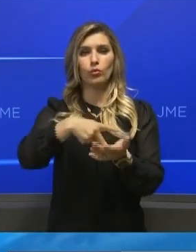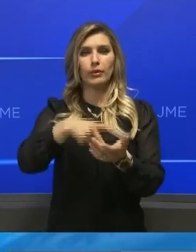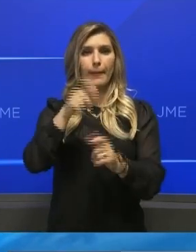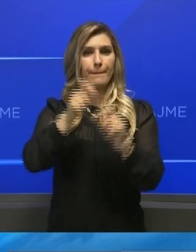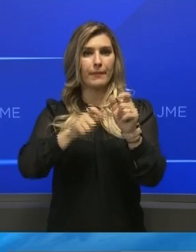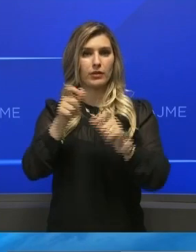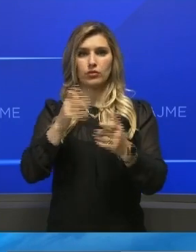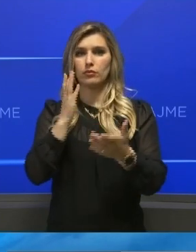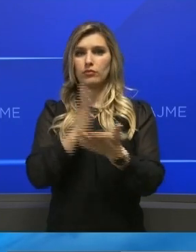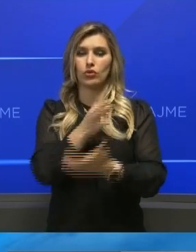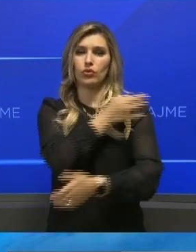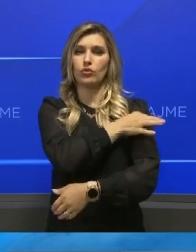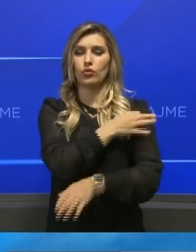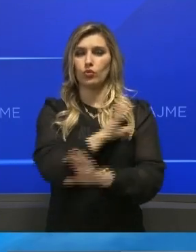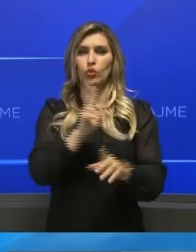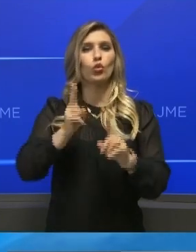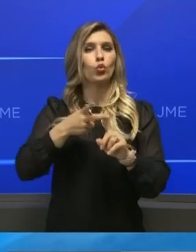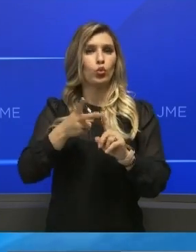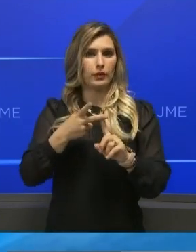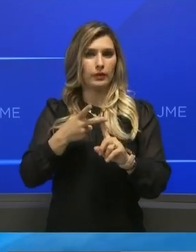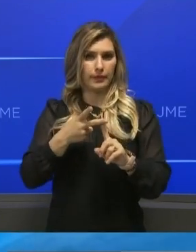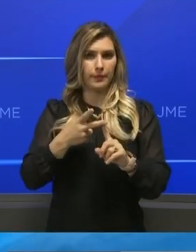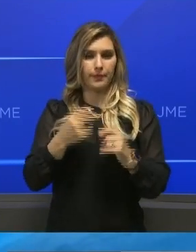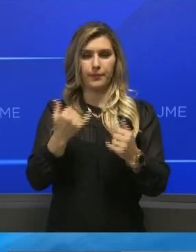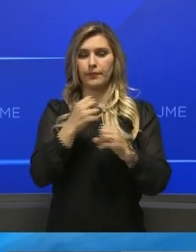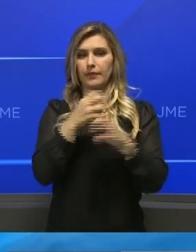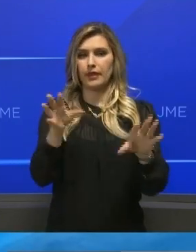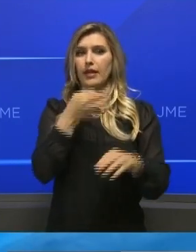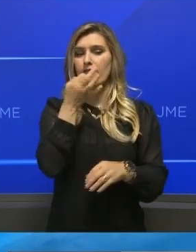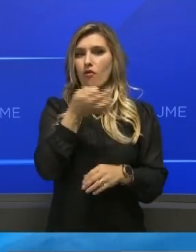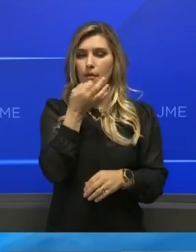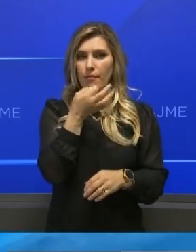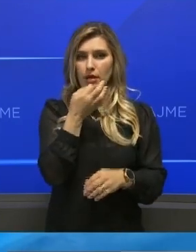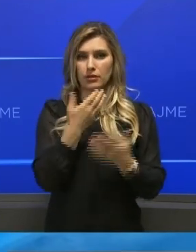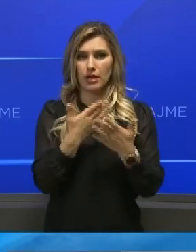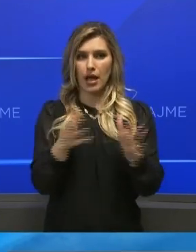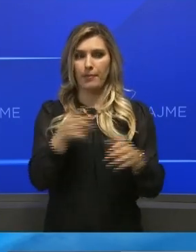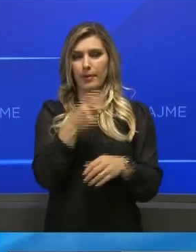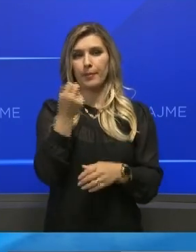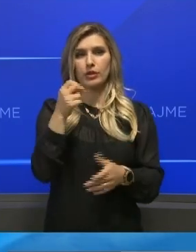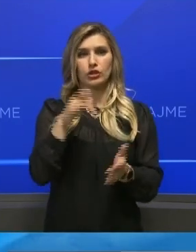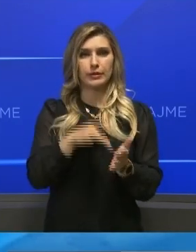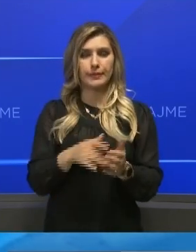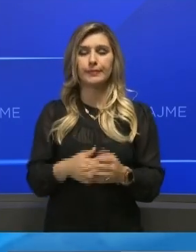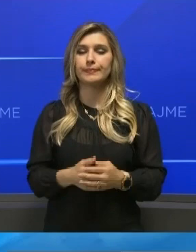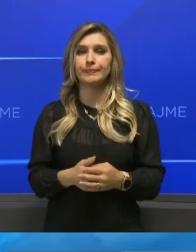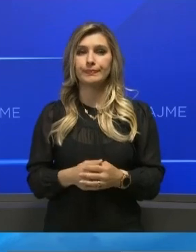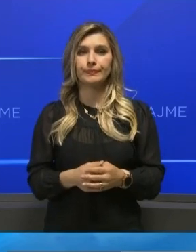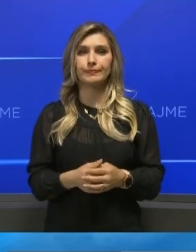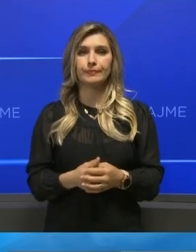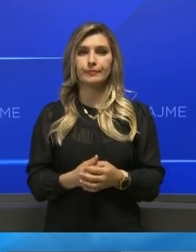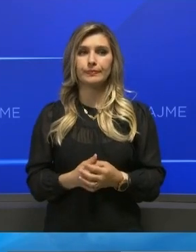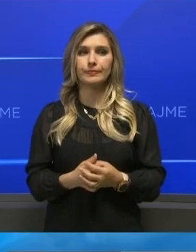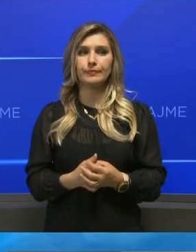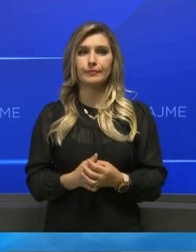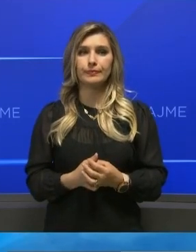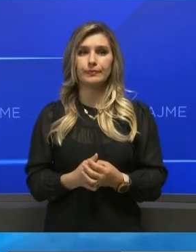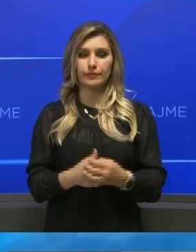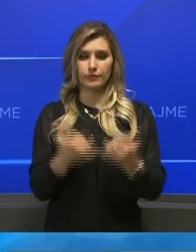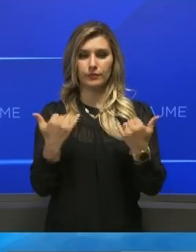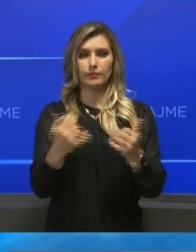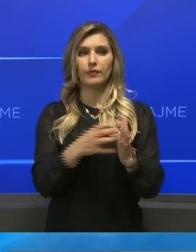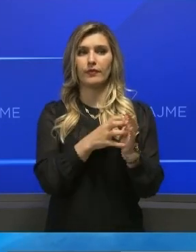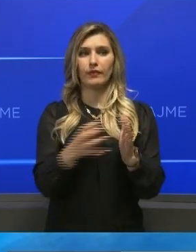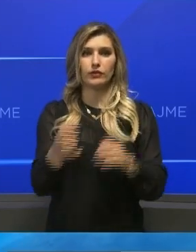e kanë marë dozën e dytë në gjithë vendin, ka bërtë ditur menagjeri qendrës të vaksinimit në Prishtin, Niman Barthi. Pra për dhe sot është duke